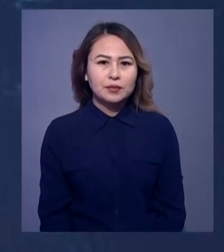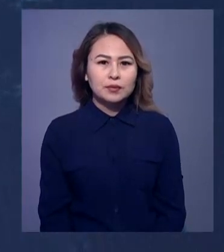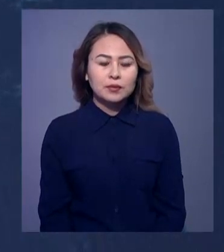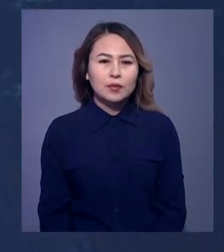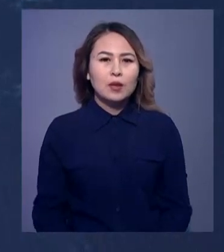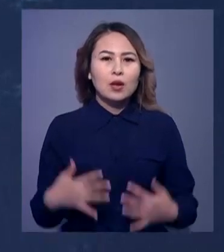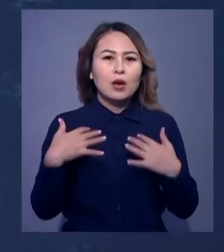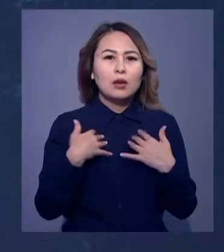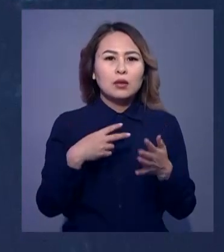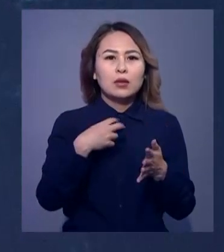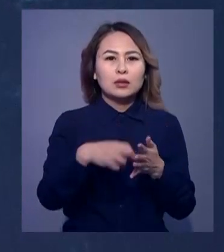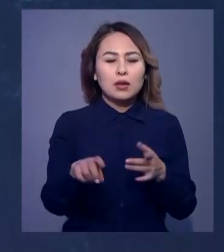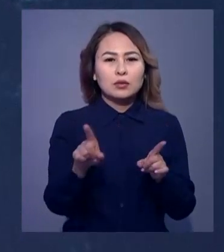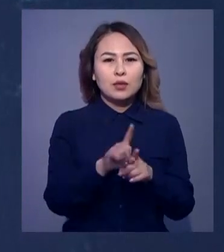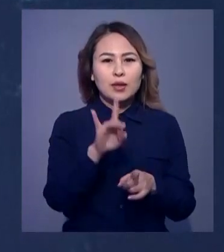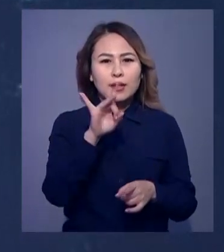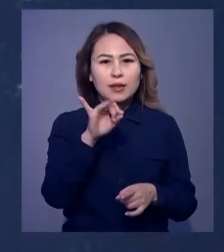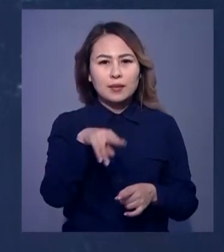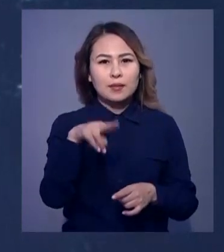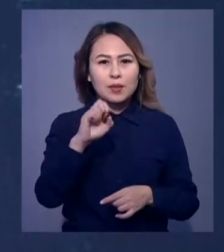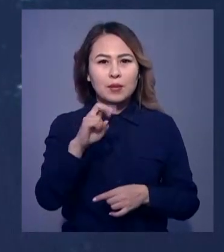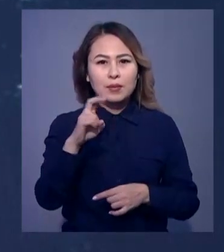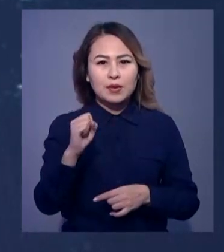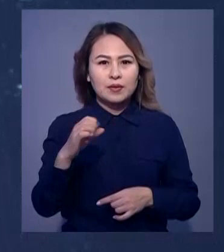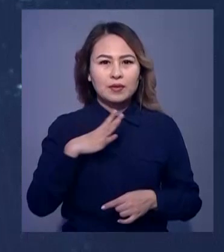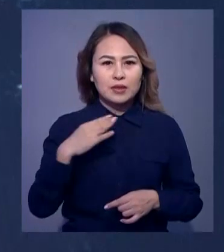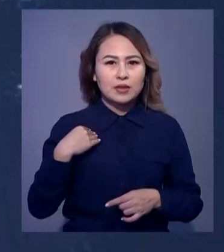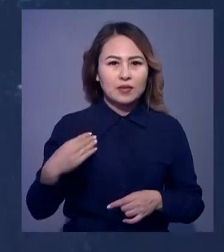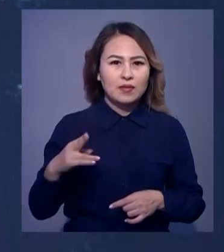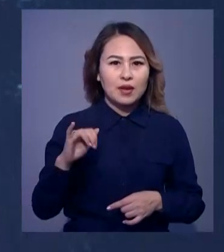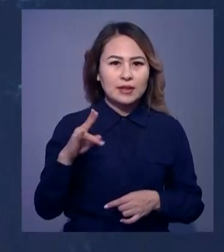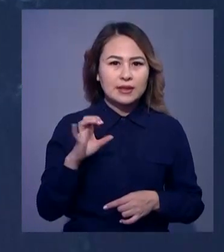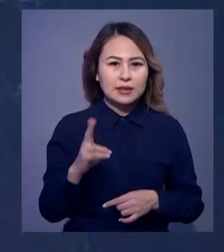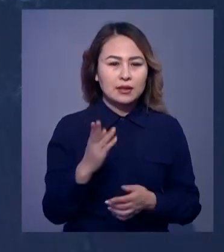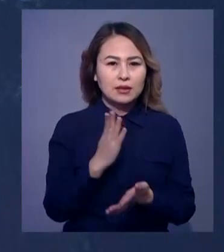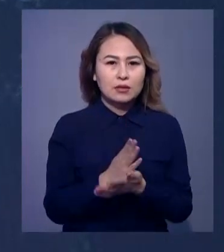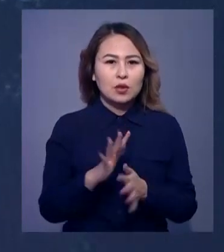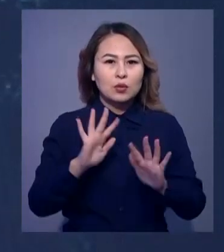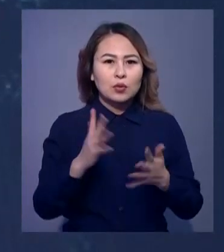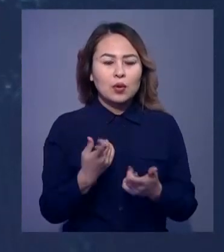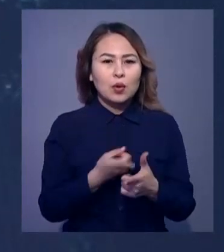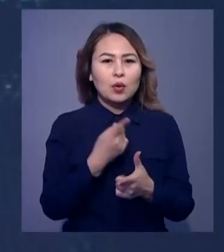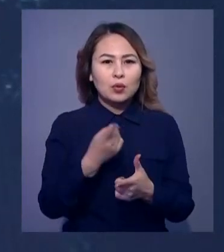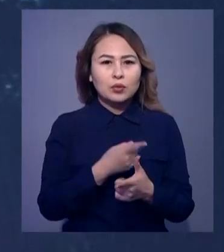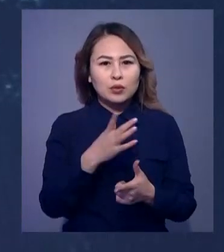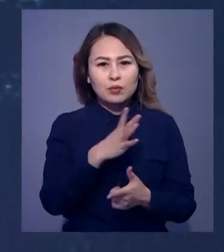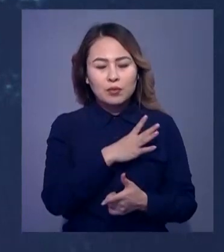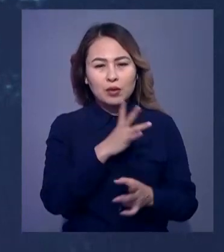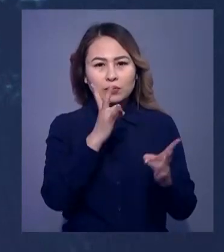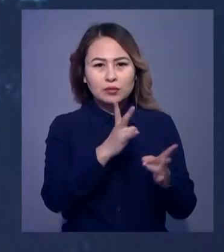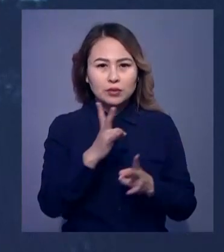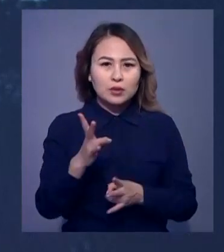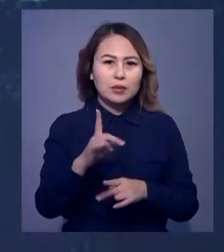Көңіл әйті жерел қатын жолдағандардың арасында Рим папасы Франциск де бар. Ол Қаза болғандардың рухтарына және Зардап